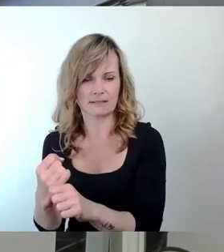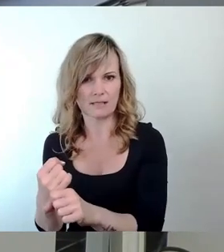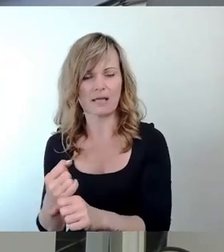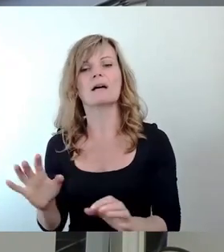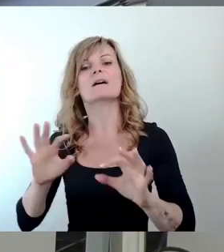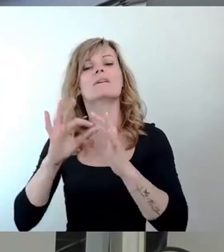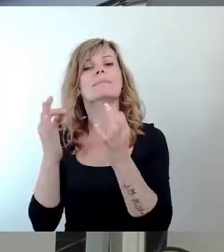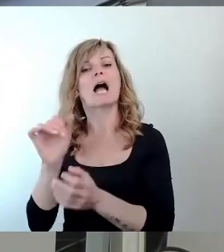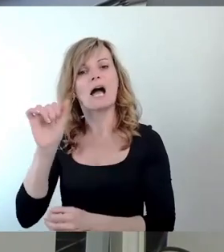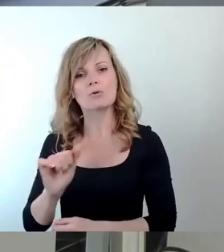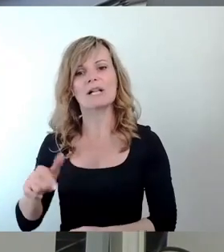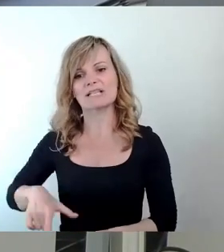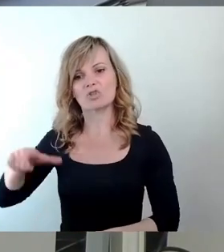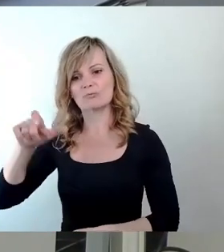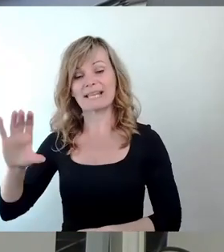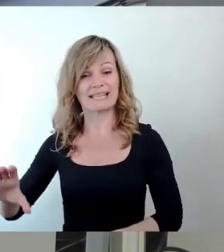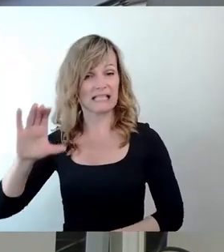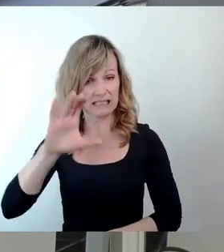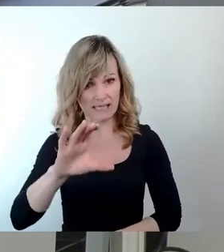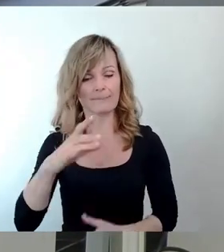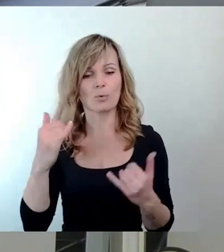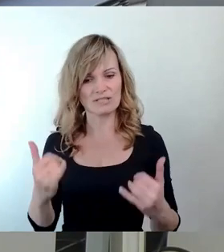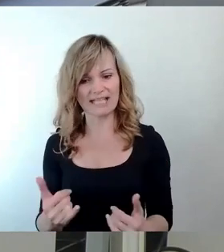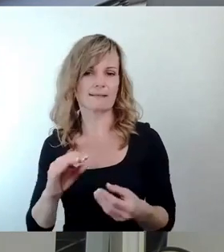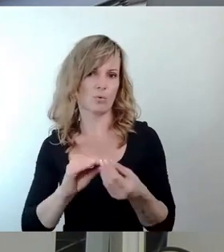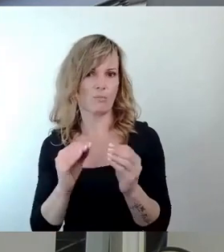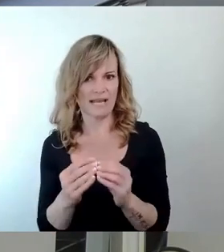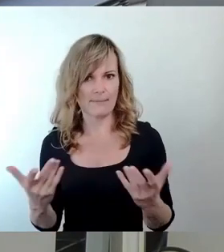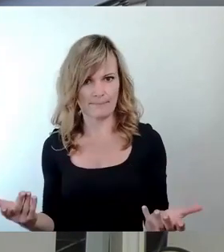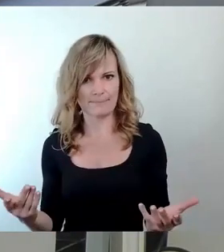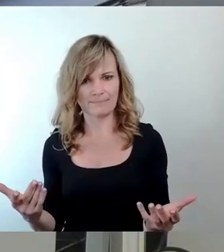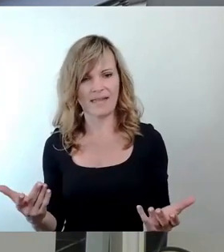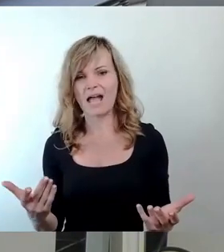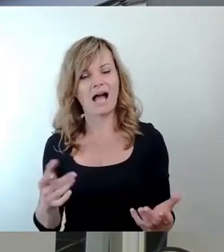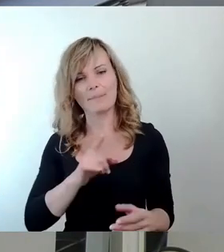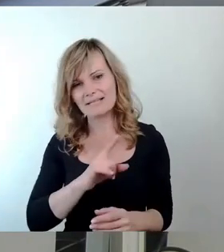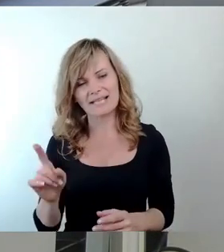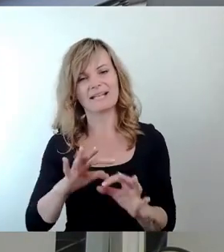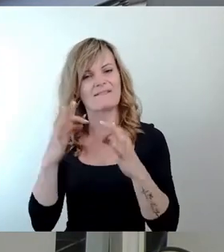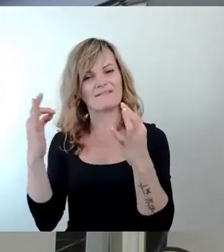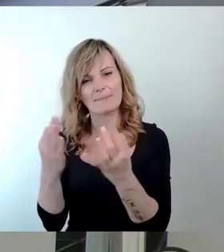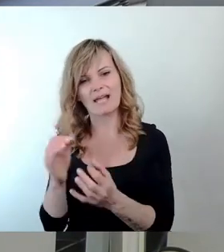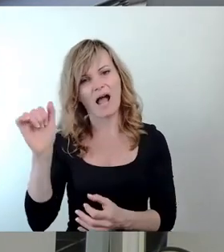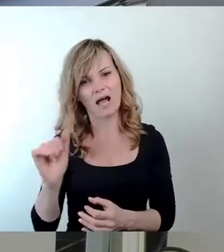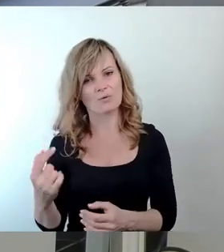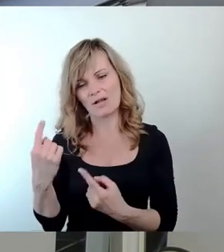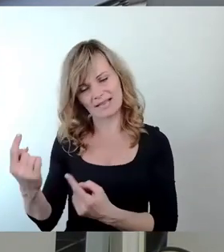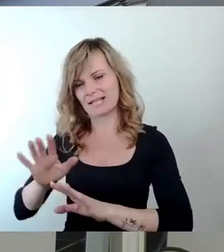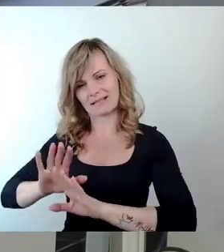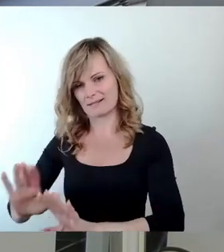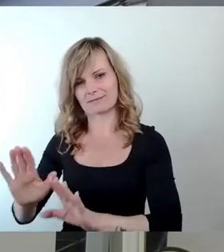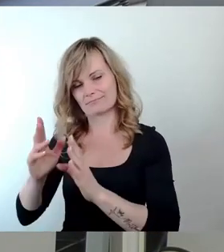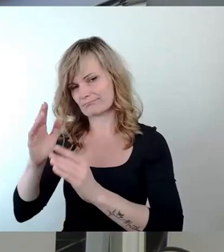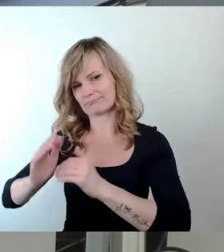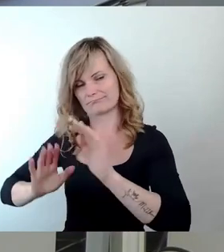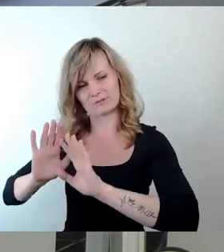Spende gegeben, und ich denke, wir haben jetzt ein Problem, das aber nicht der Familie Arnold anzulasten ist. Man kann das in